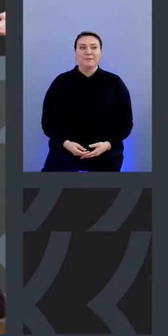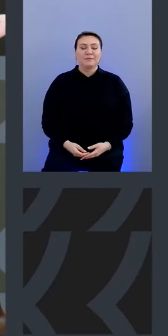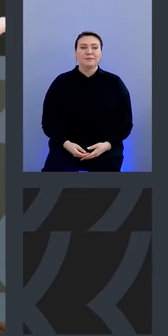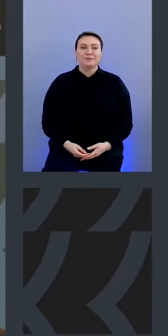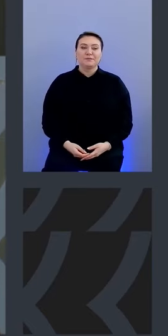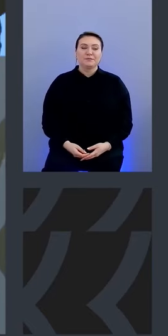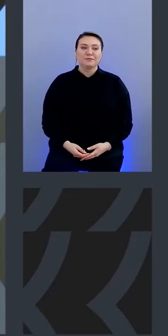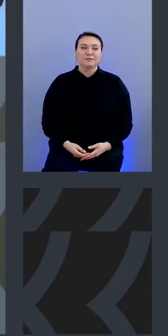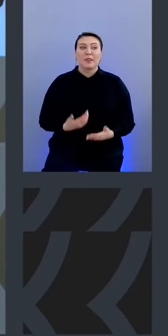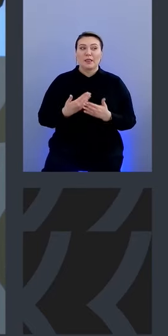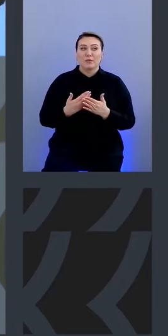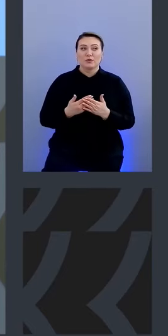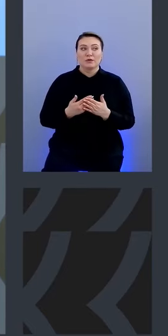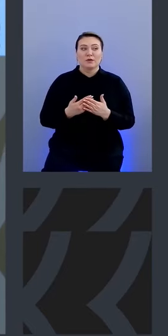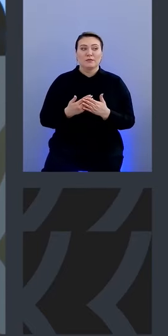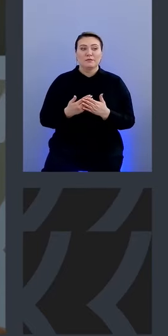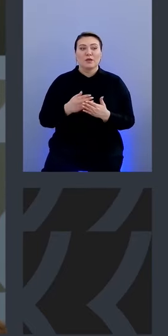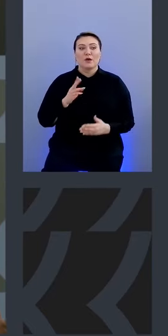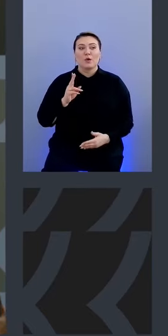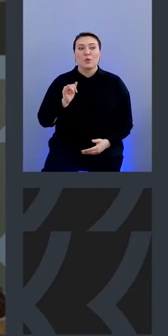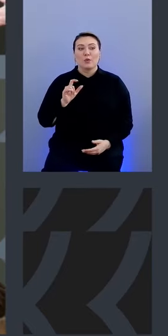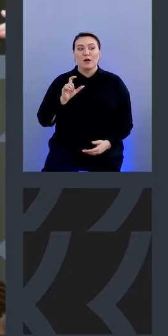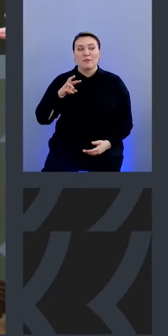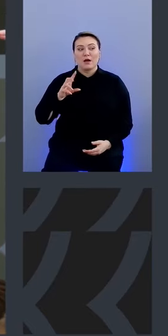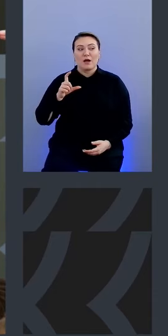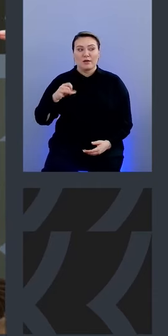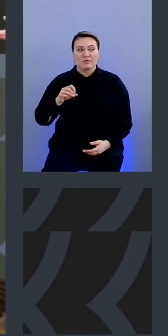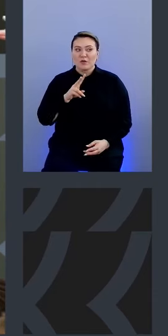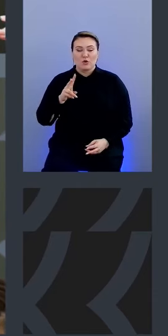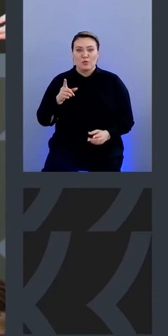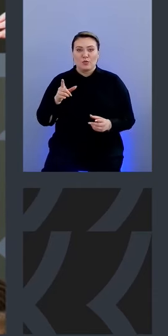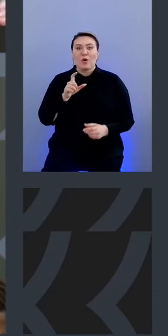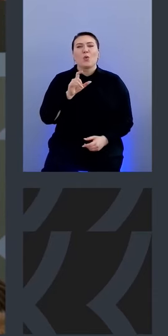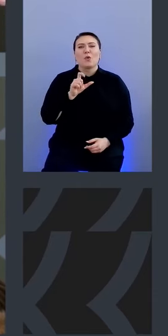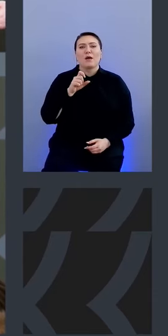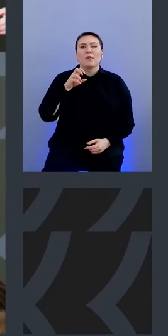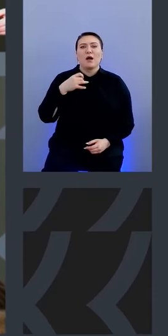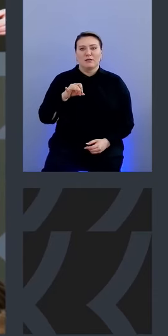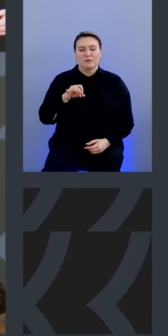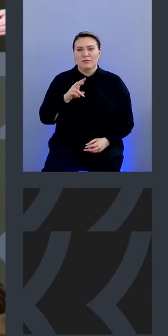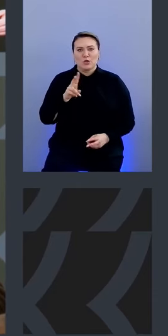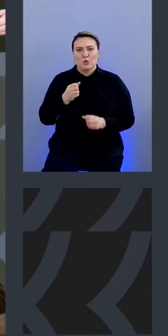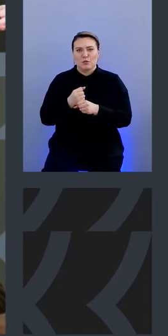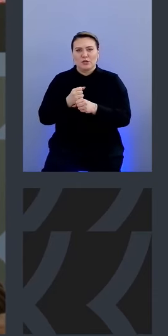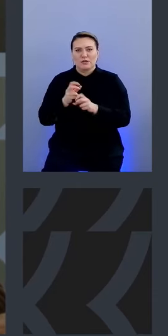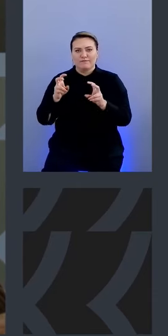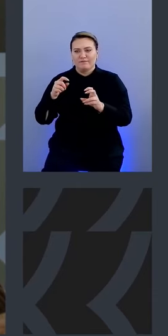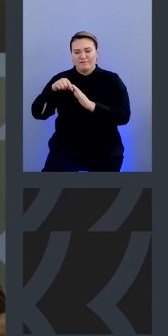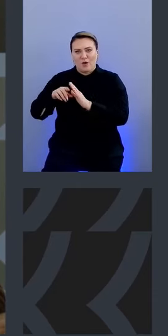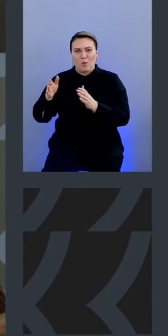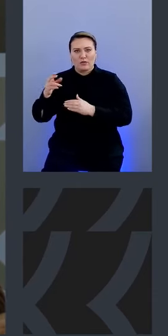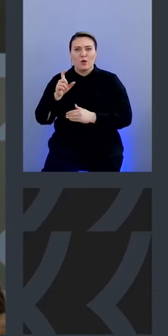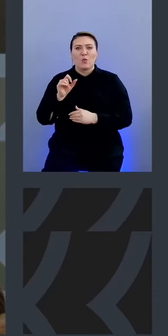допустим куй май ну никто не будет в контейнере делать куй май зачем ему это